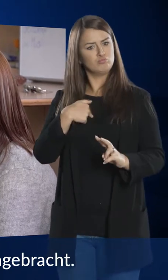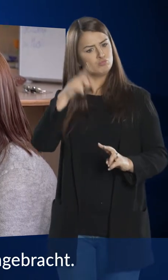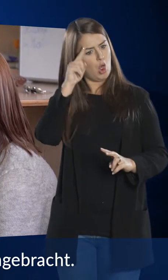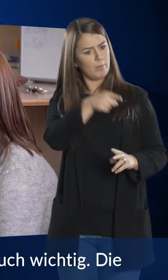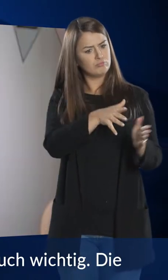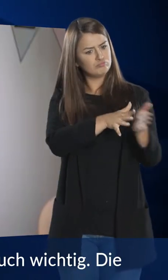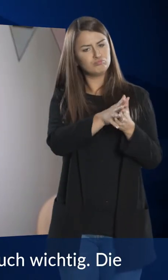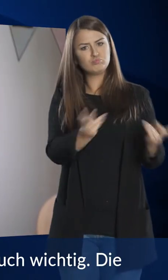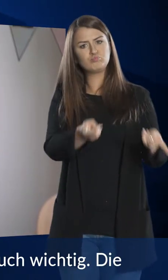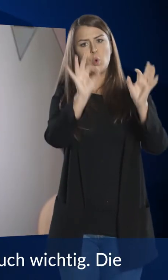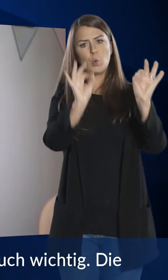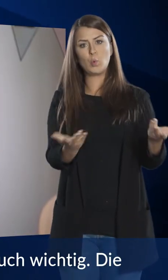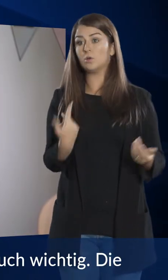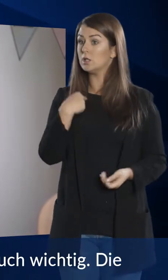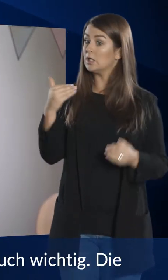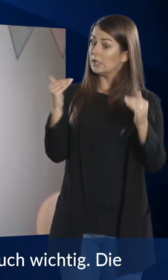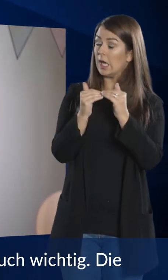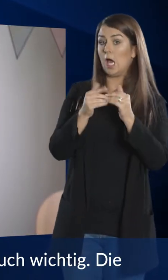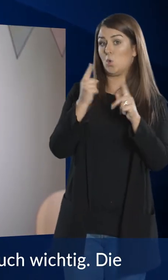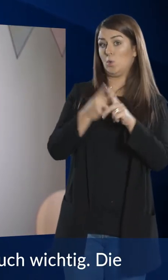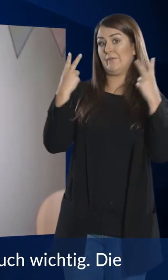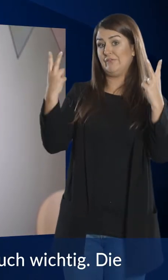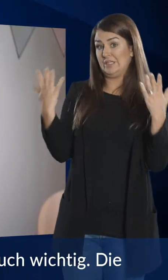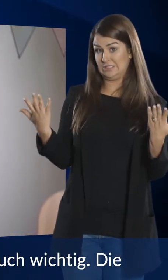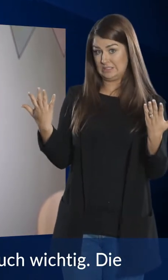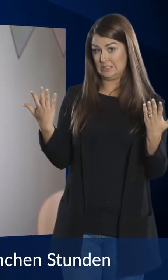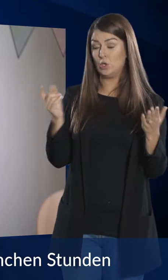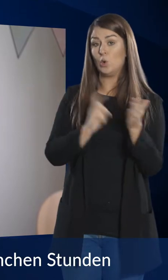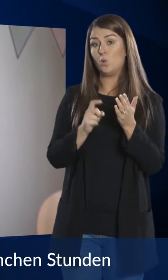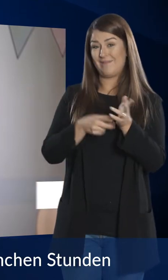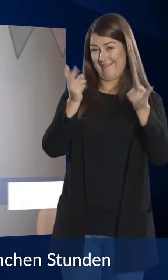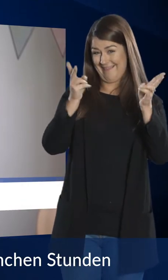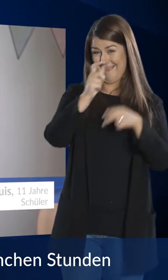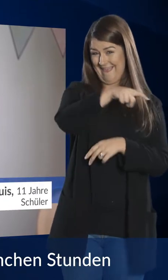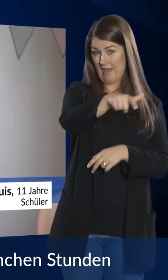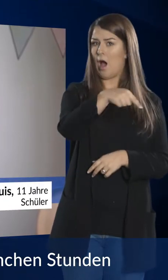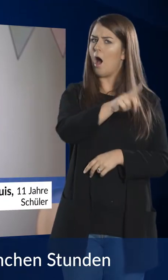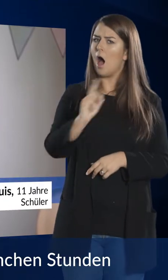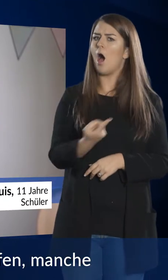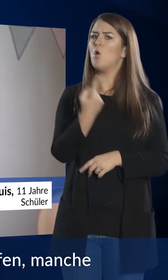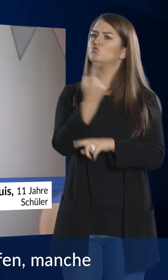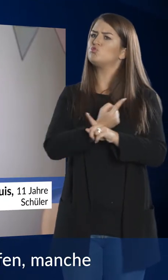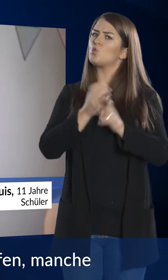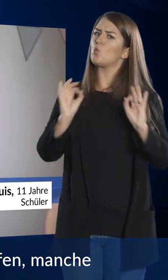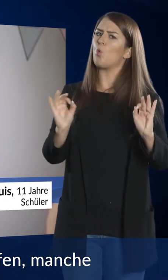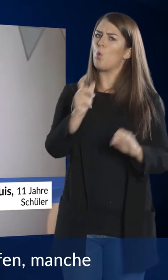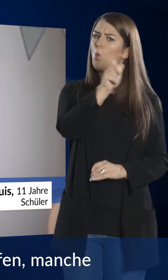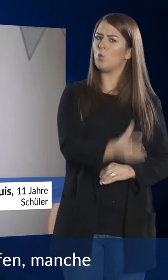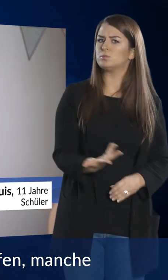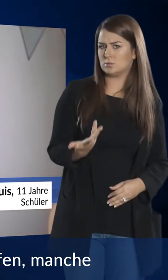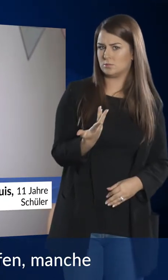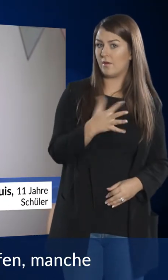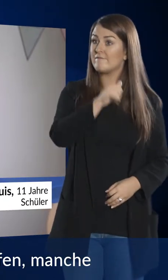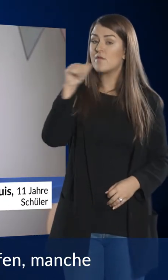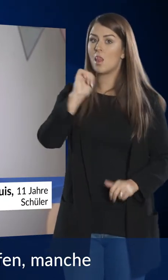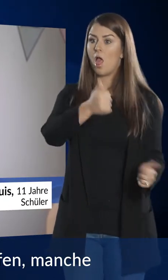vorangebracht. Ich finde das sehr gerecht und auch wichtig eigentlich mit, weil die Lehrer, die haben ja auch in manchen Stunden gute Stunden, wo sie